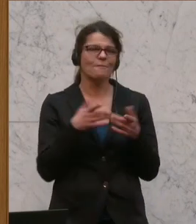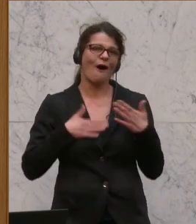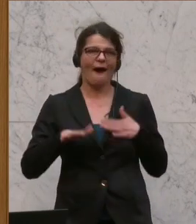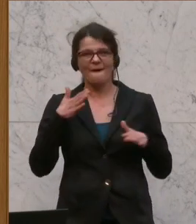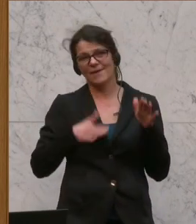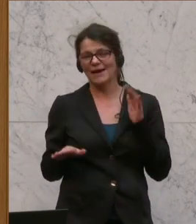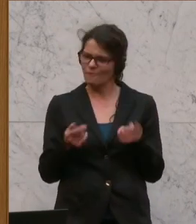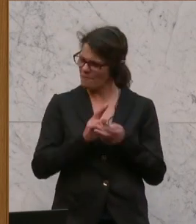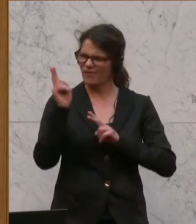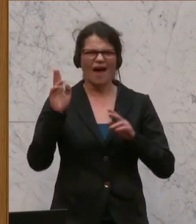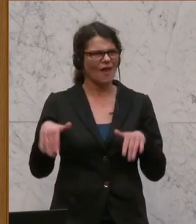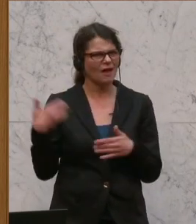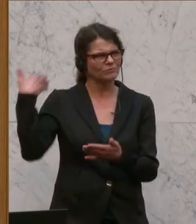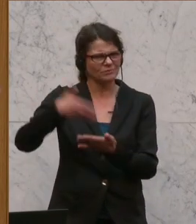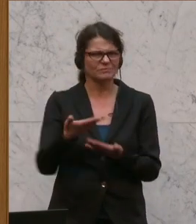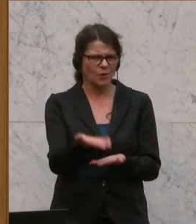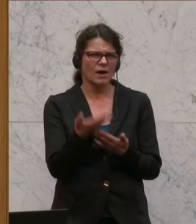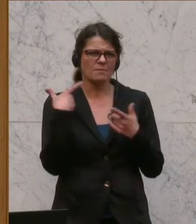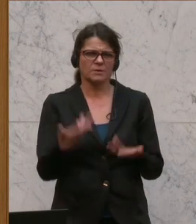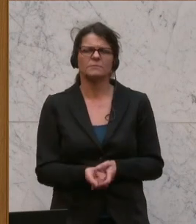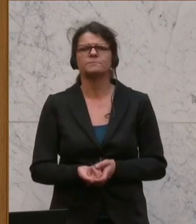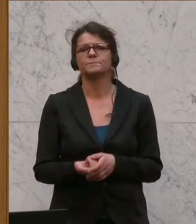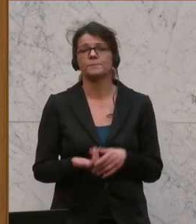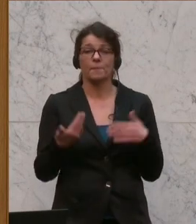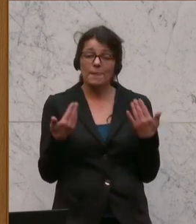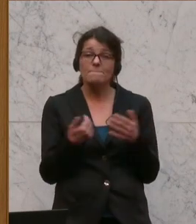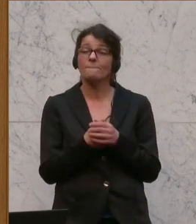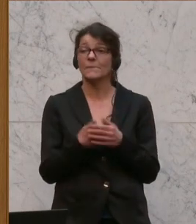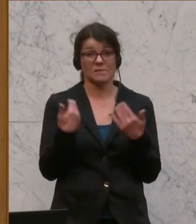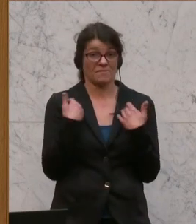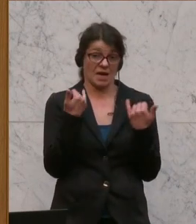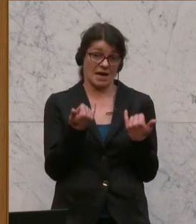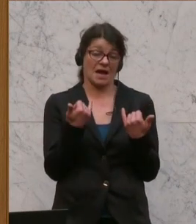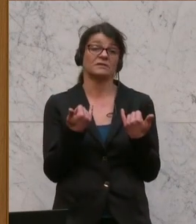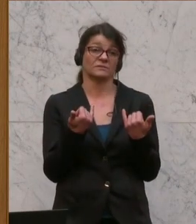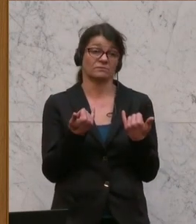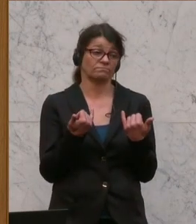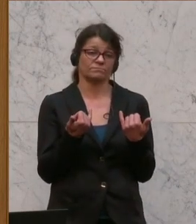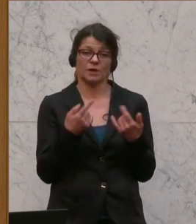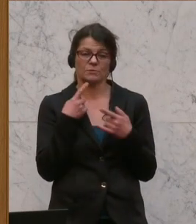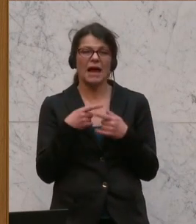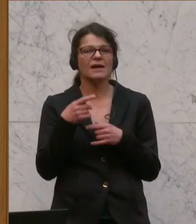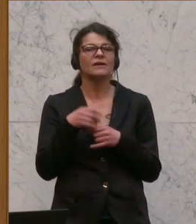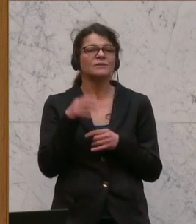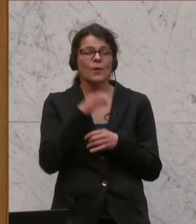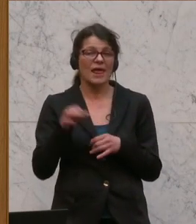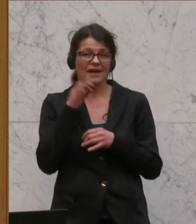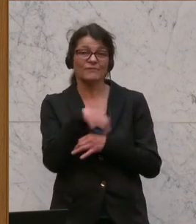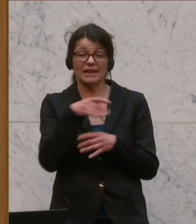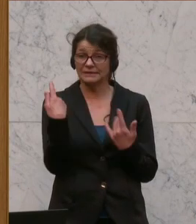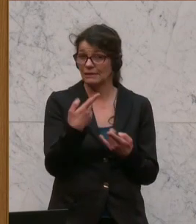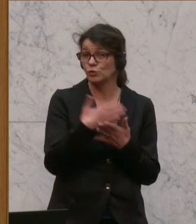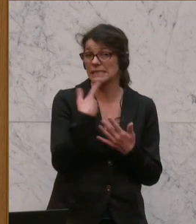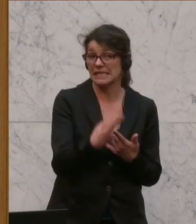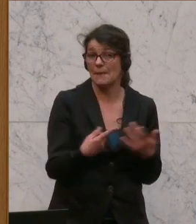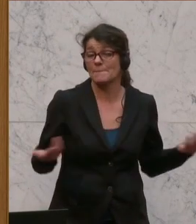und etwas anderes. Wir haben im, oder wir besprechen ja hier, die Kollegin Fiedl hat es richtigerweise gesagt, wir besprechen